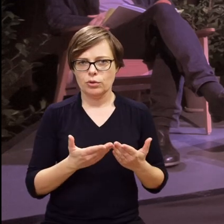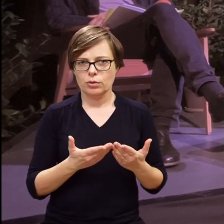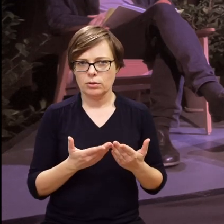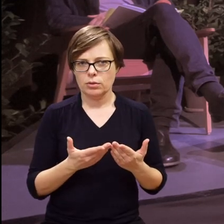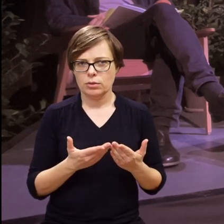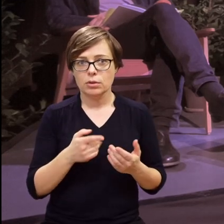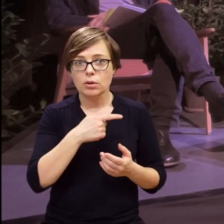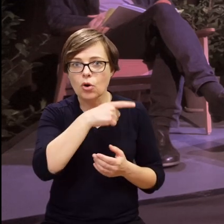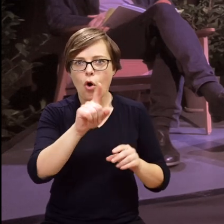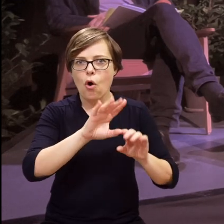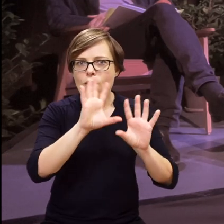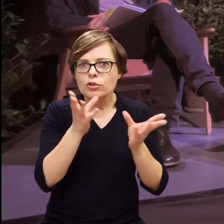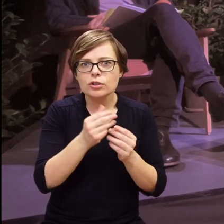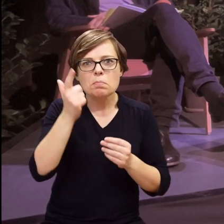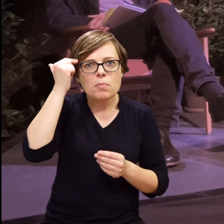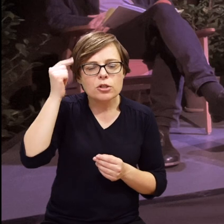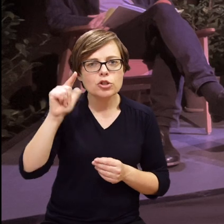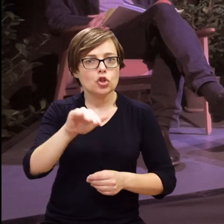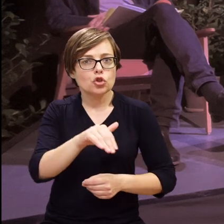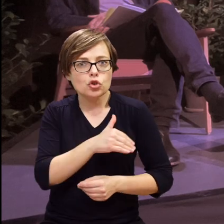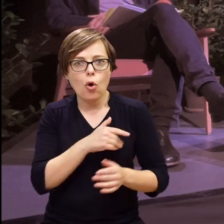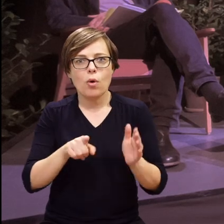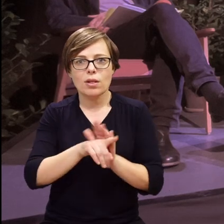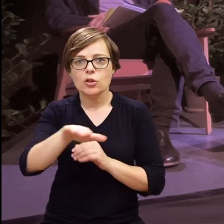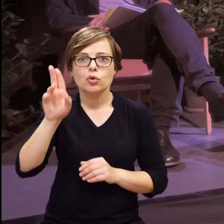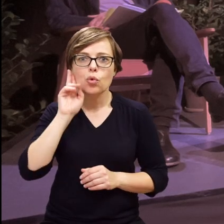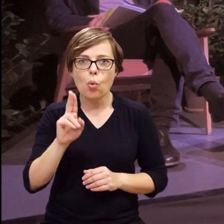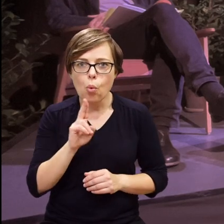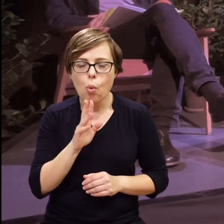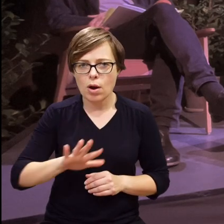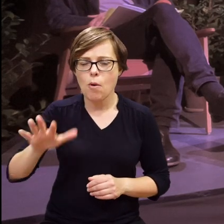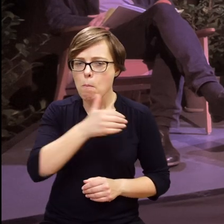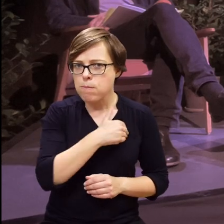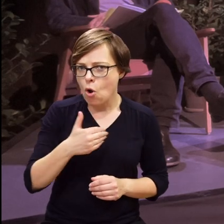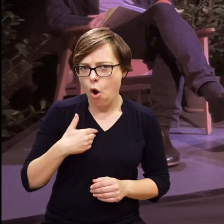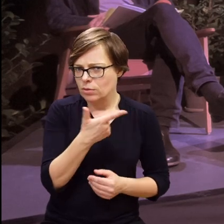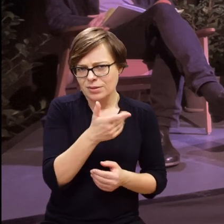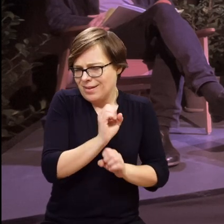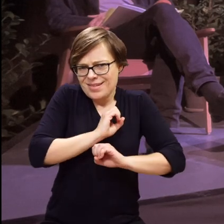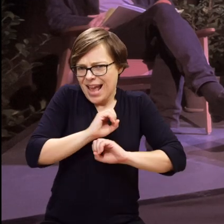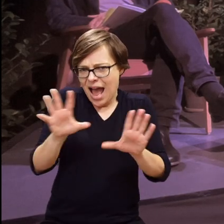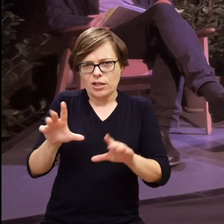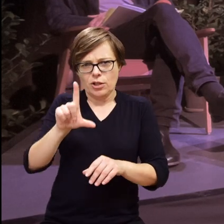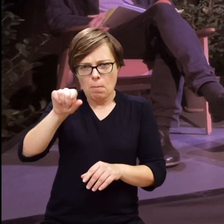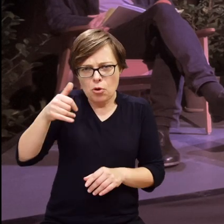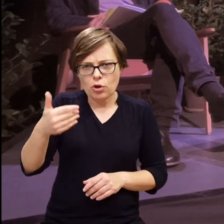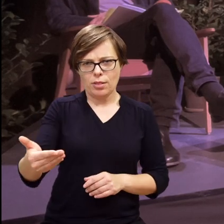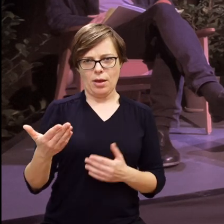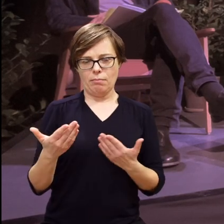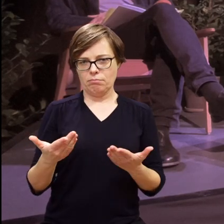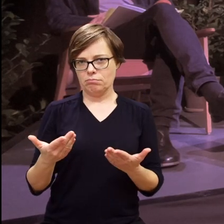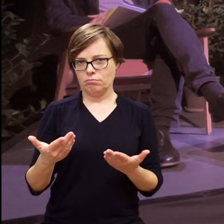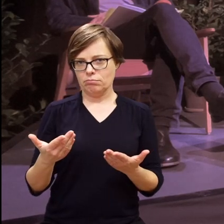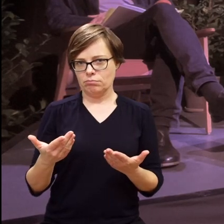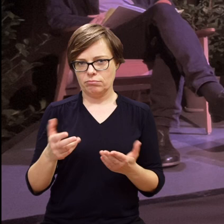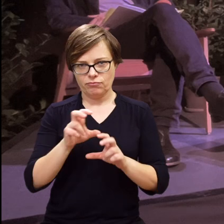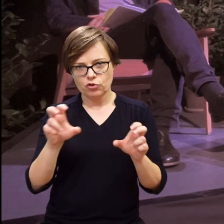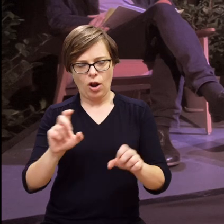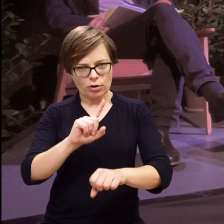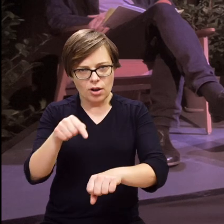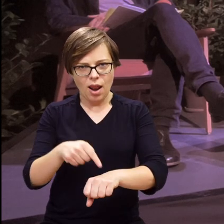tak wygląda. Wszystkim się wydawało po prostu, że w szkołach dla dzieci głuchych w całej Polsce to jest oczywiste, że ten polski język migowy jest